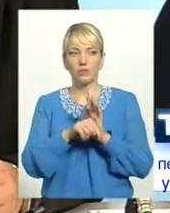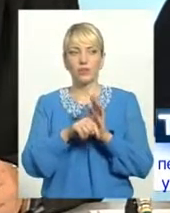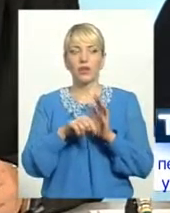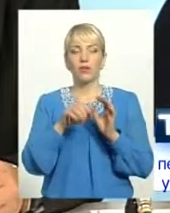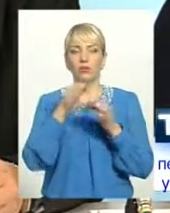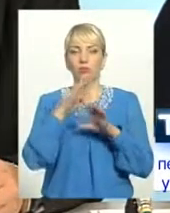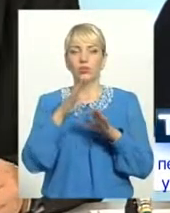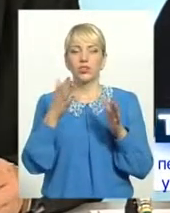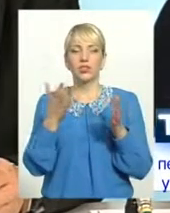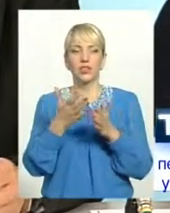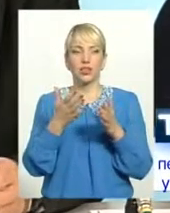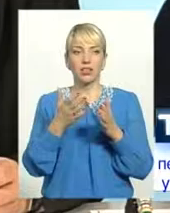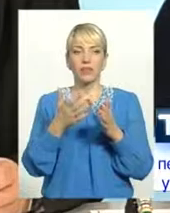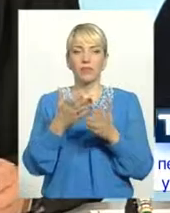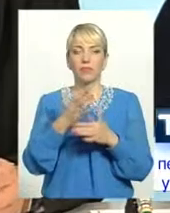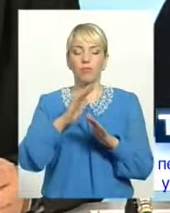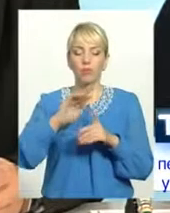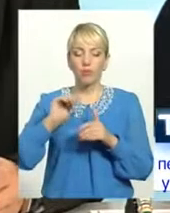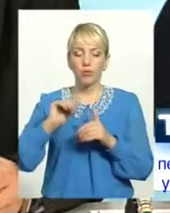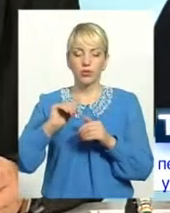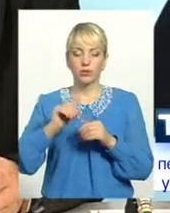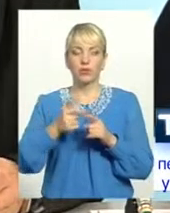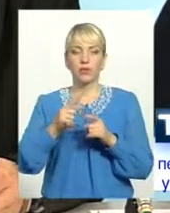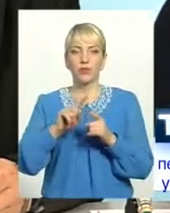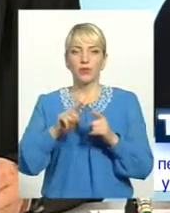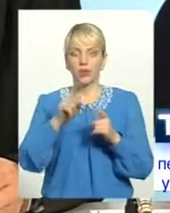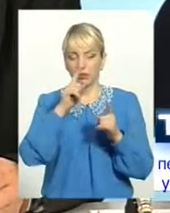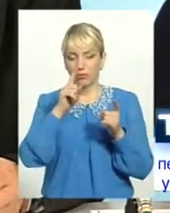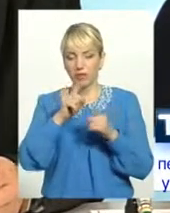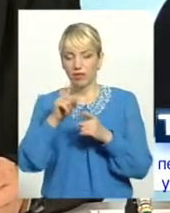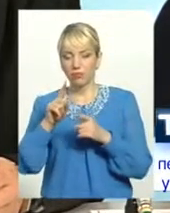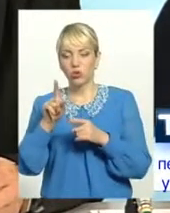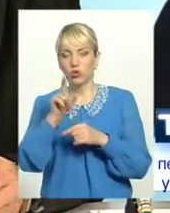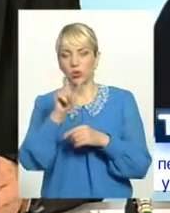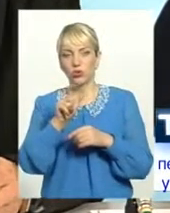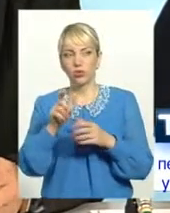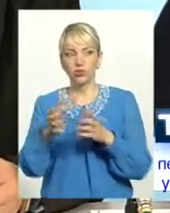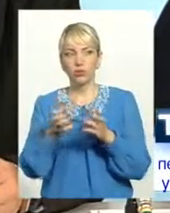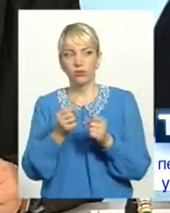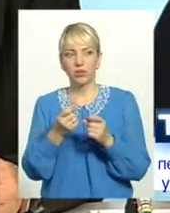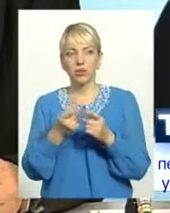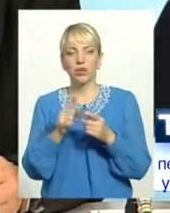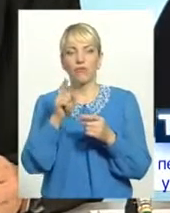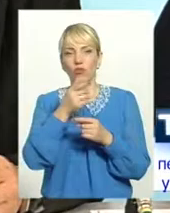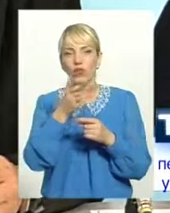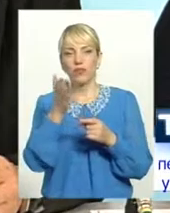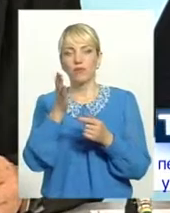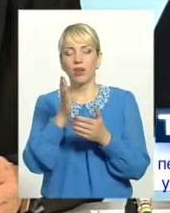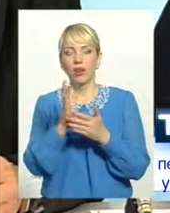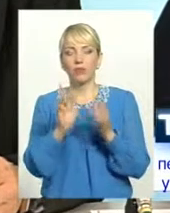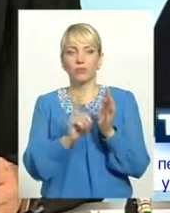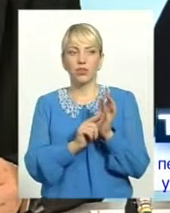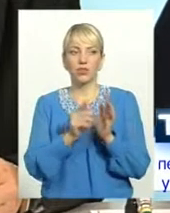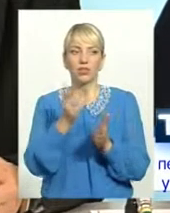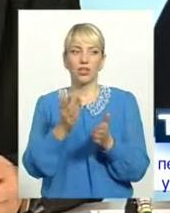будь-яким чином, потім, навіть при тих мінімумах, якщо люди получають, то вони мають пенсію. І якщо